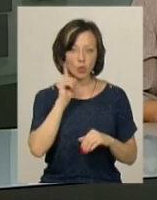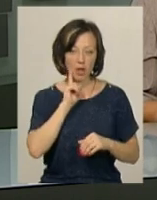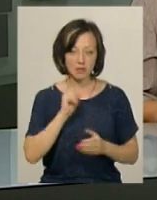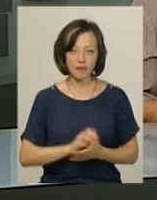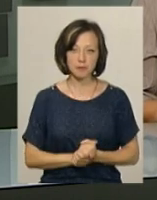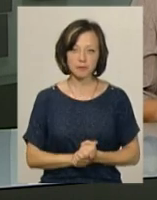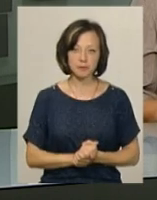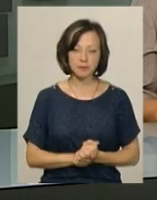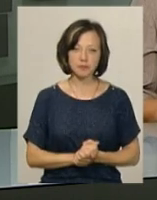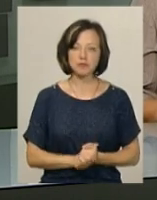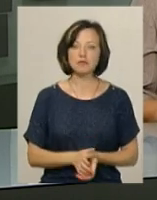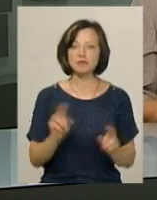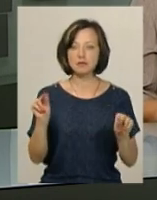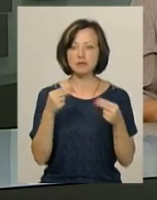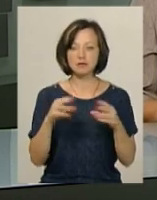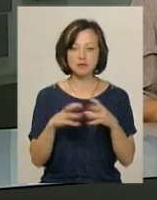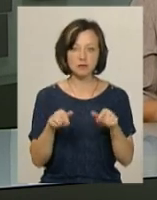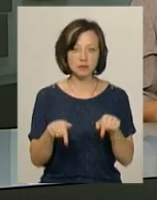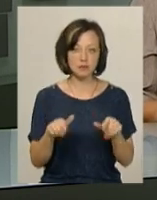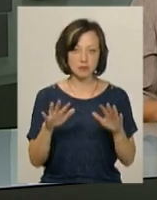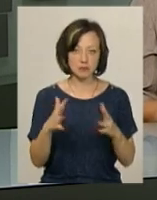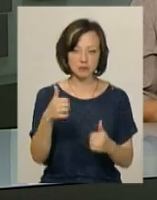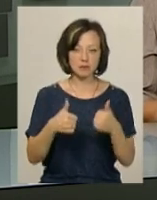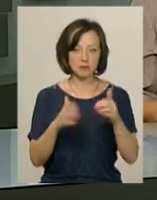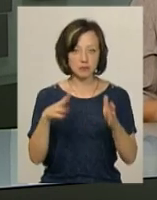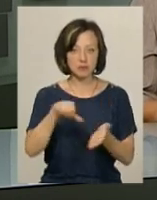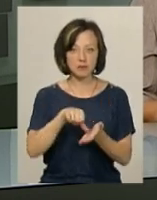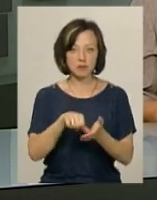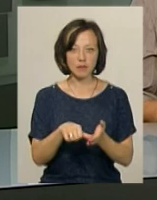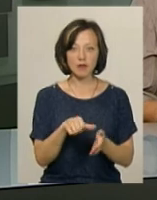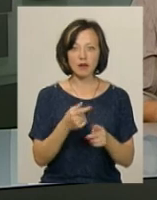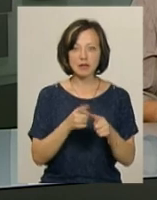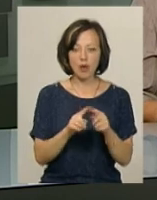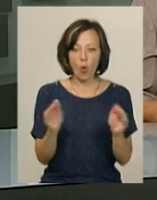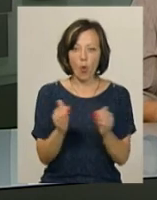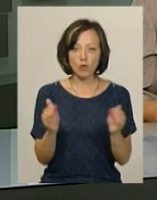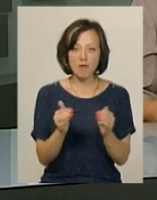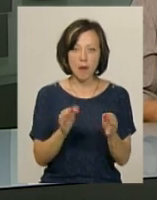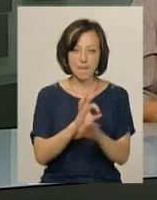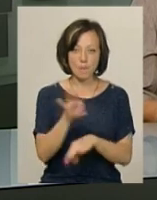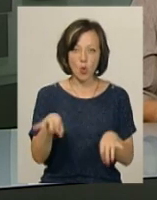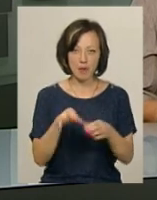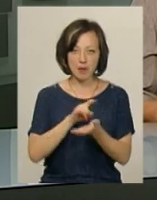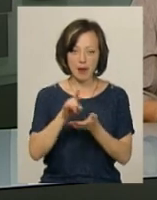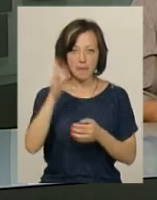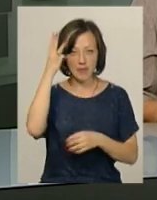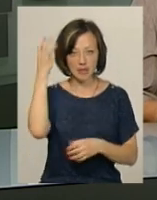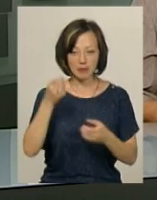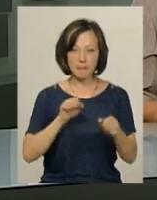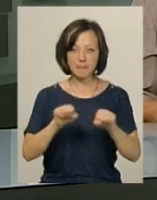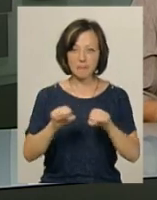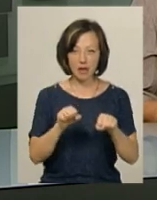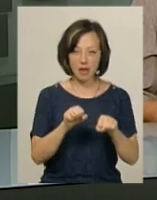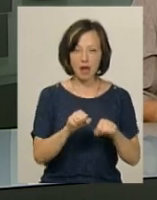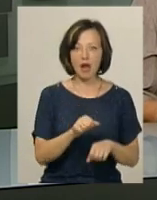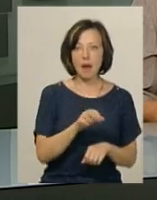Геннадій Соколов. На чемпіонаті світу цього разу змагатимуться учасники з кордовими моделями літаків. Хмельницький пілот Міровіцький та